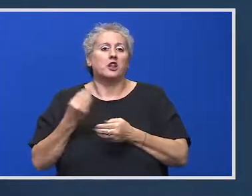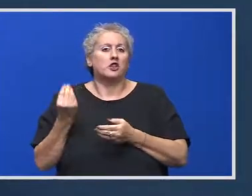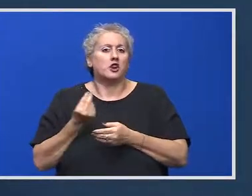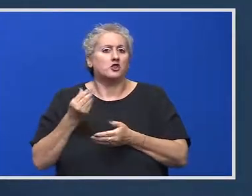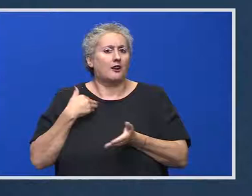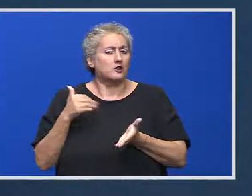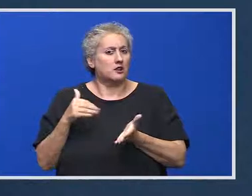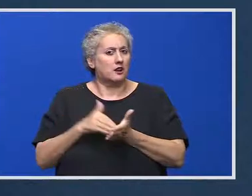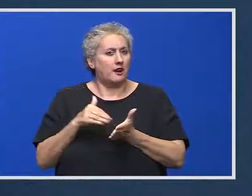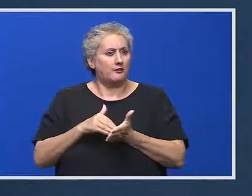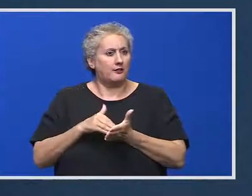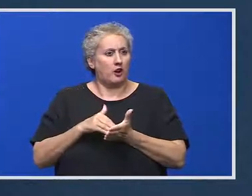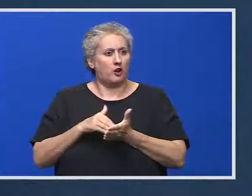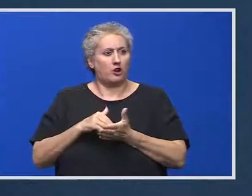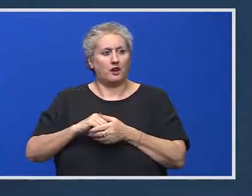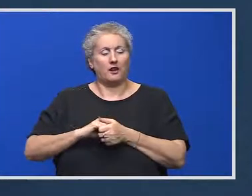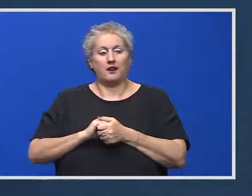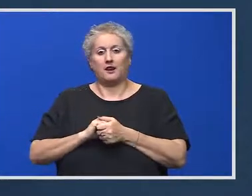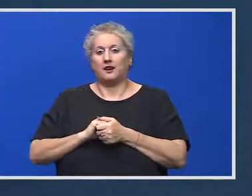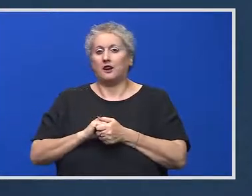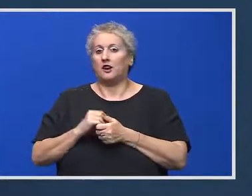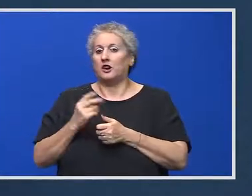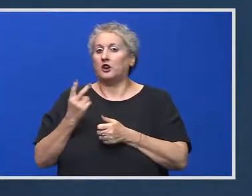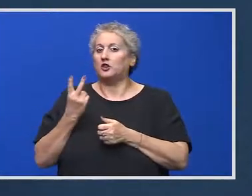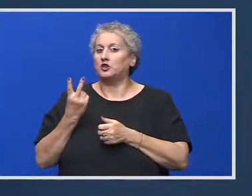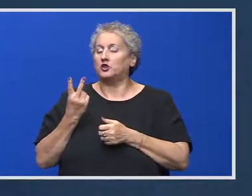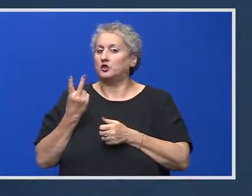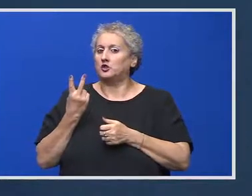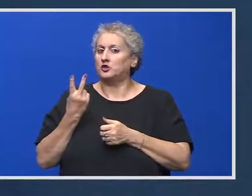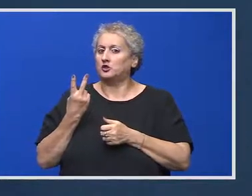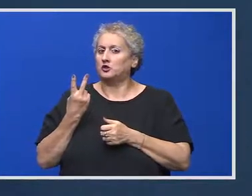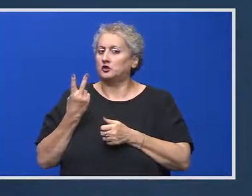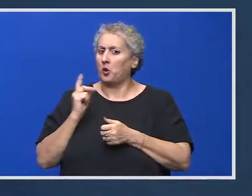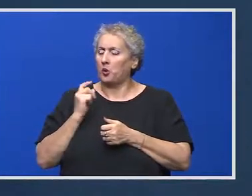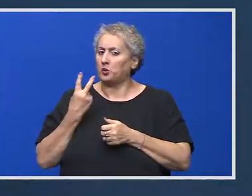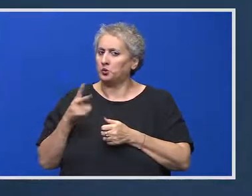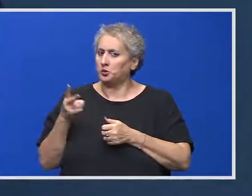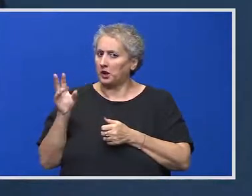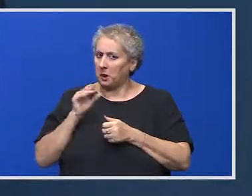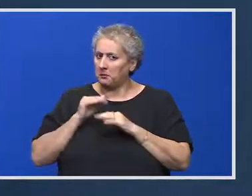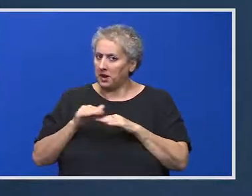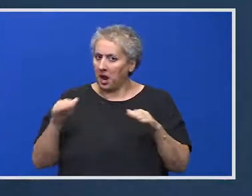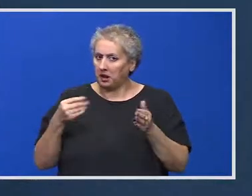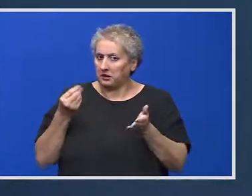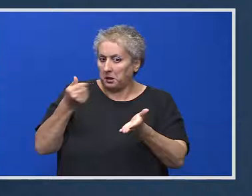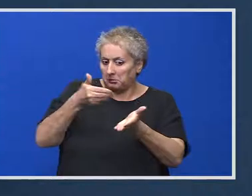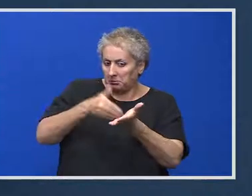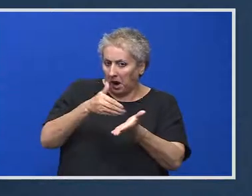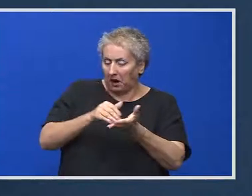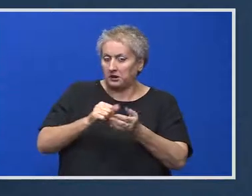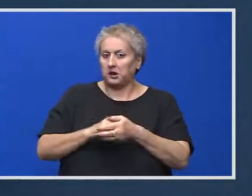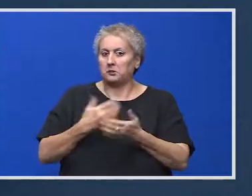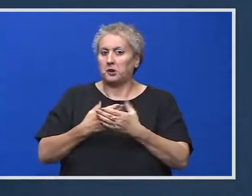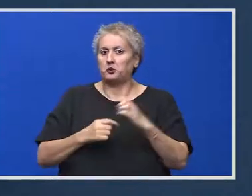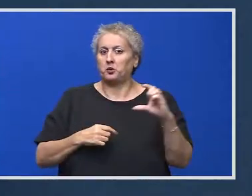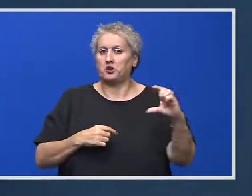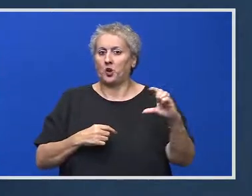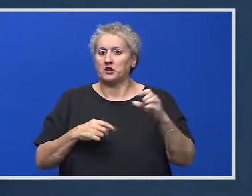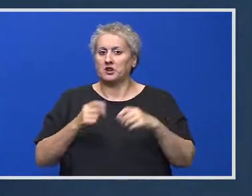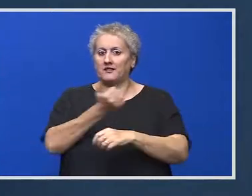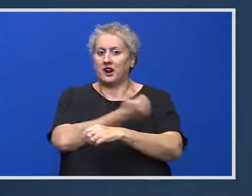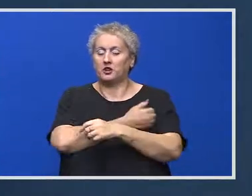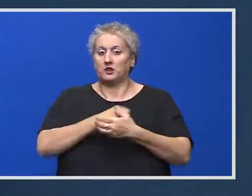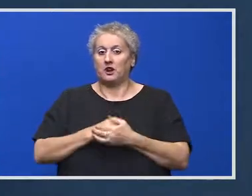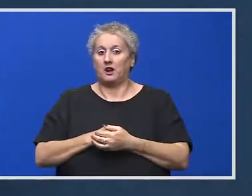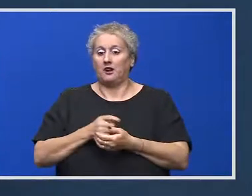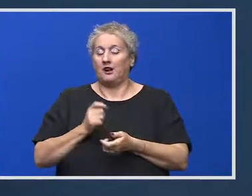ce a fost nevoie să cumpărăm 120 de milioane de dozii de vaccin COVID și cât ne vor costa ele? Nu le